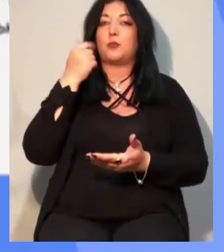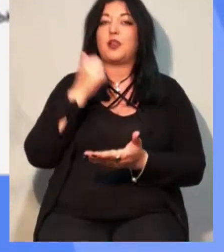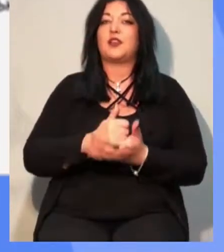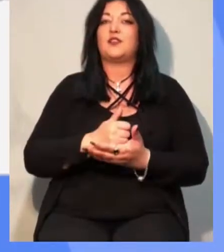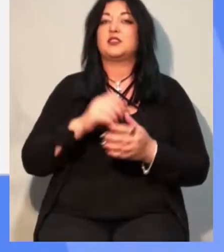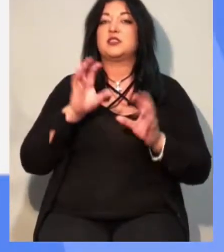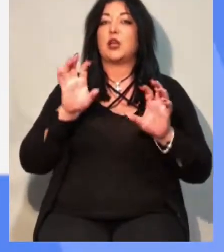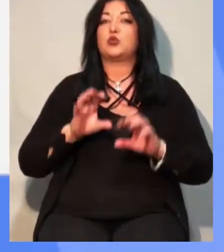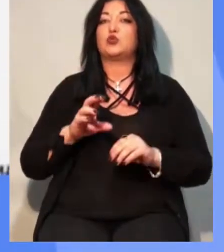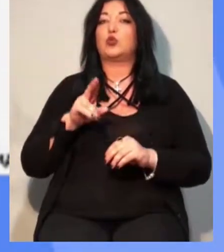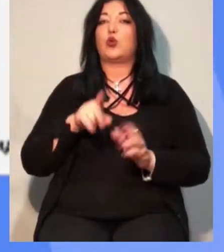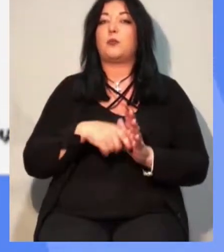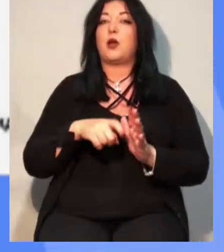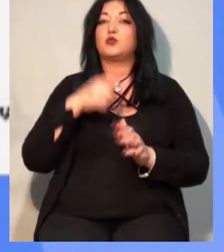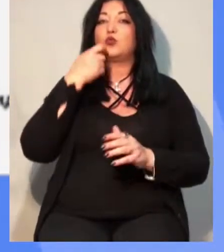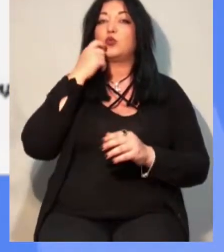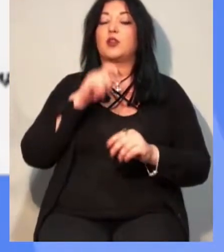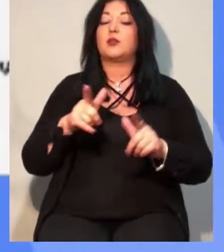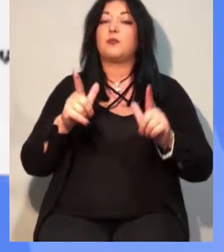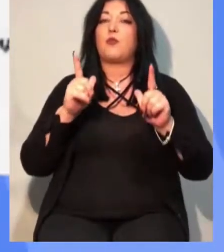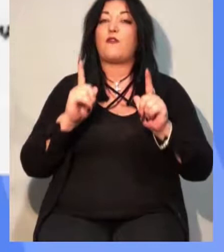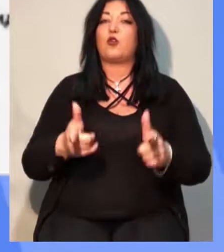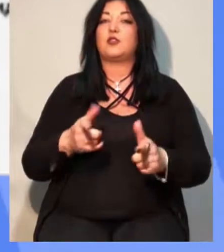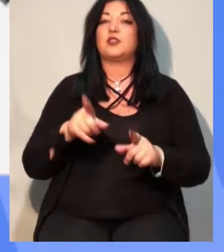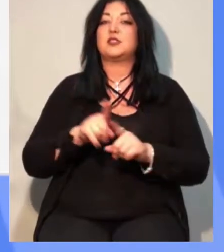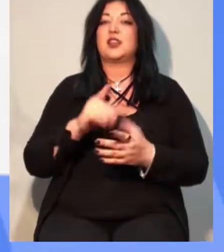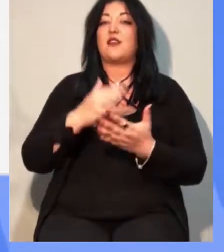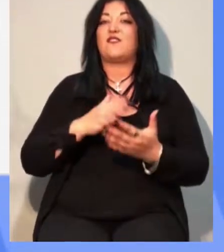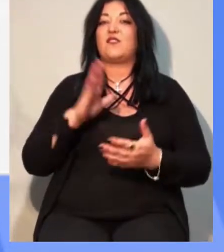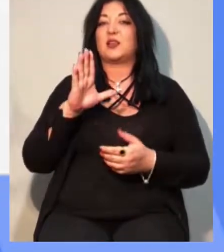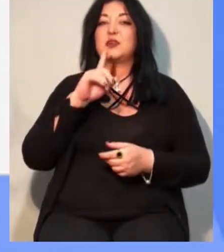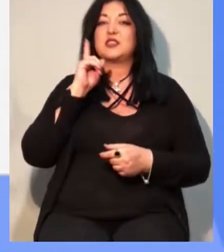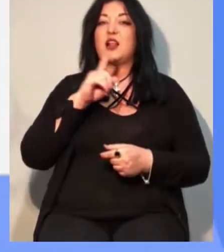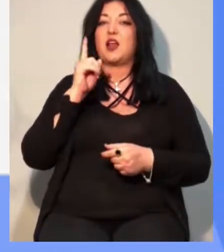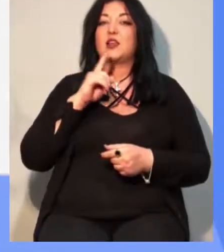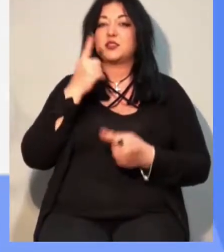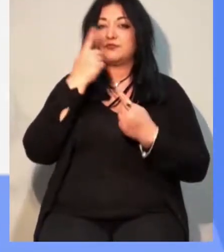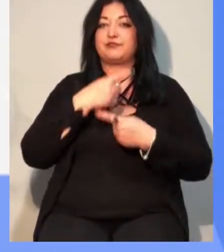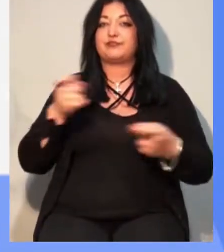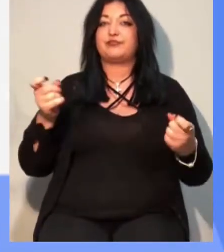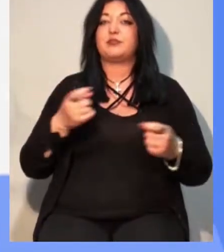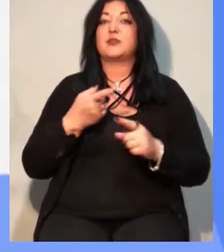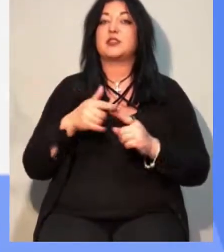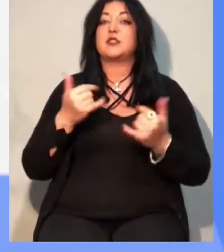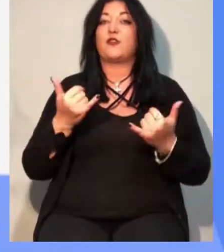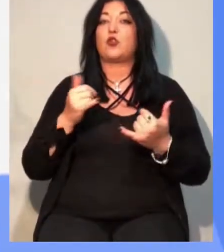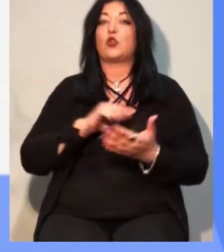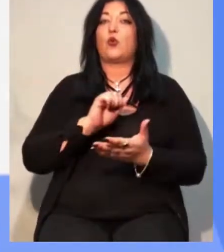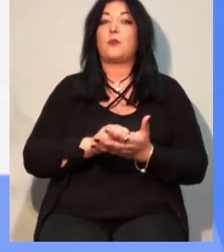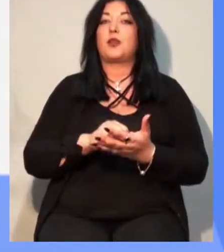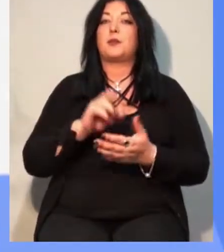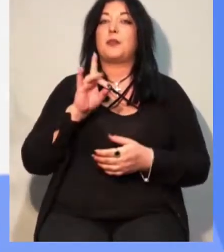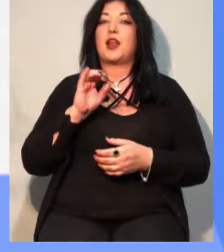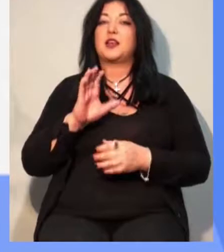Україна погодила цей текст, повідомив президент Володимир Зеленський. Сьогодні ж документ опублікувала прес-секретарка Леоніда